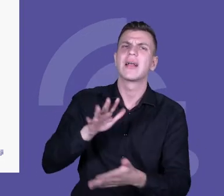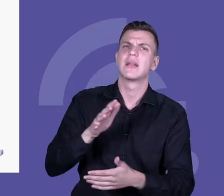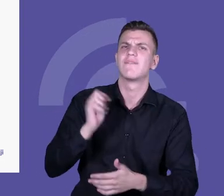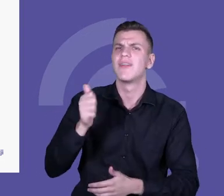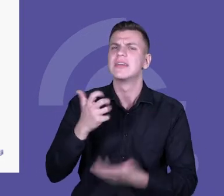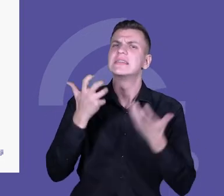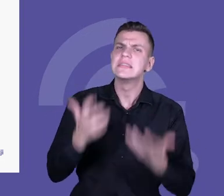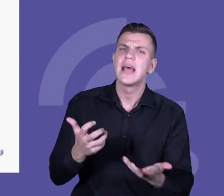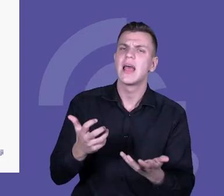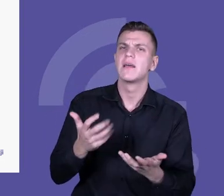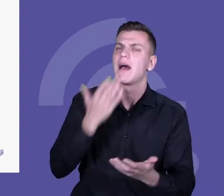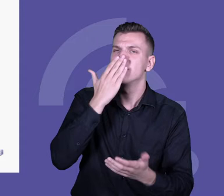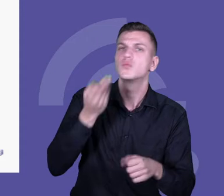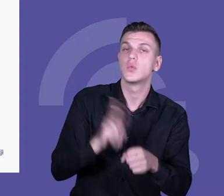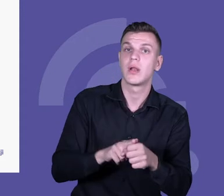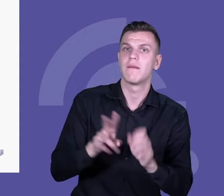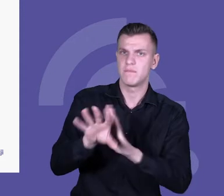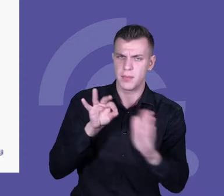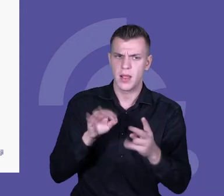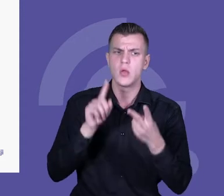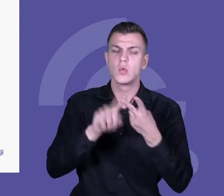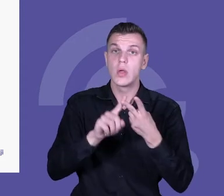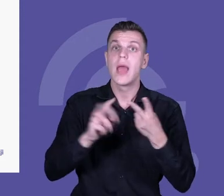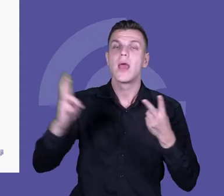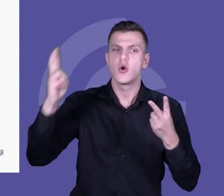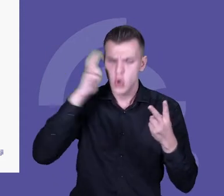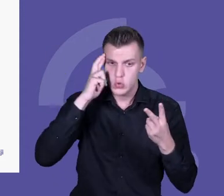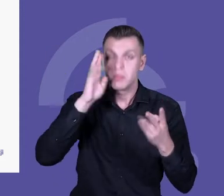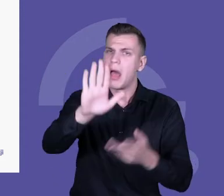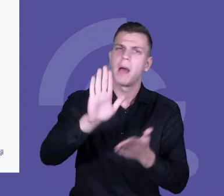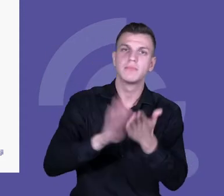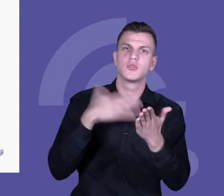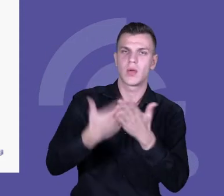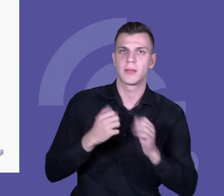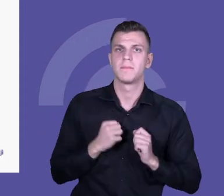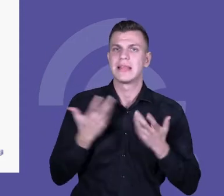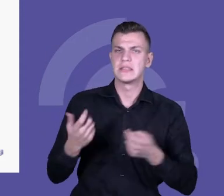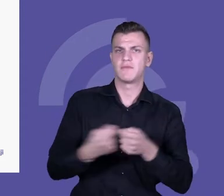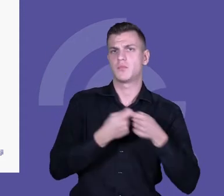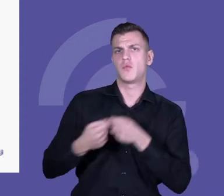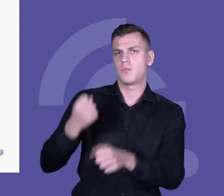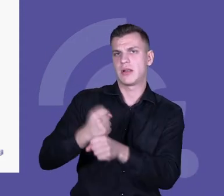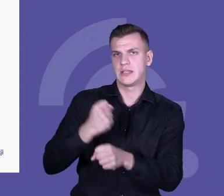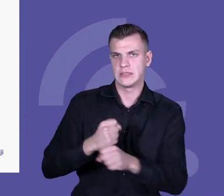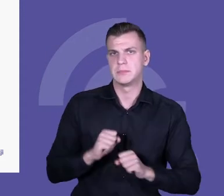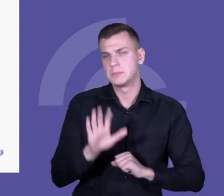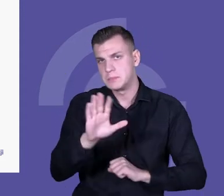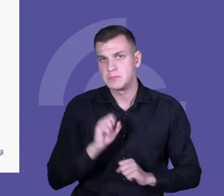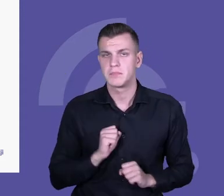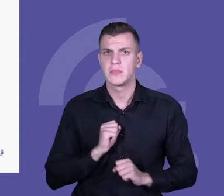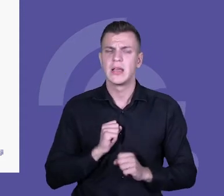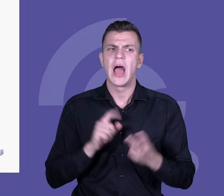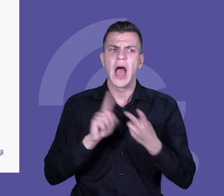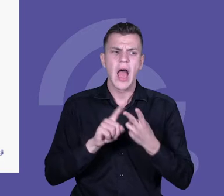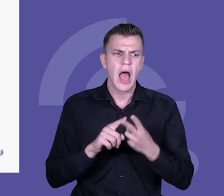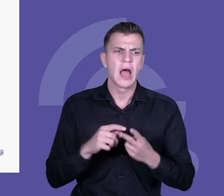zrozummy. Zrozummy, powiedzmy sobie, co my chcielibyśmy na przykład w zakresie współpracy od naszych uczniów na koniec roku. Co byśmy